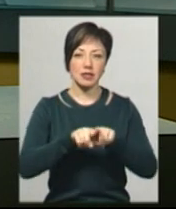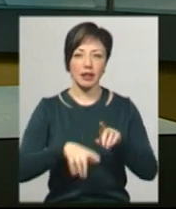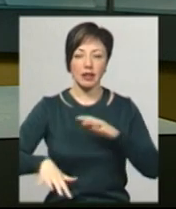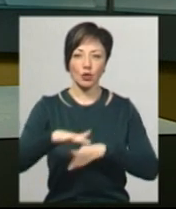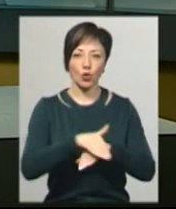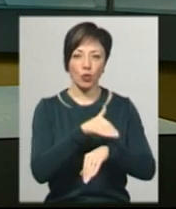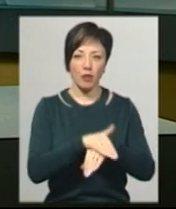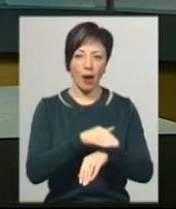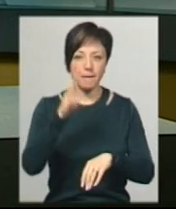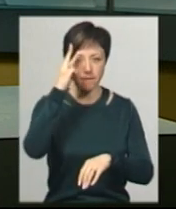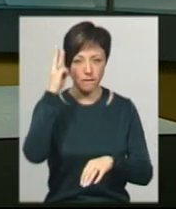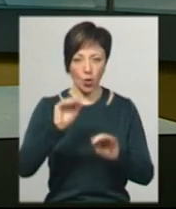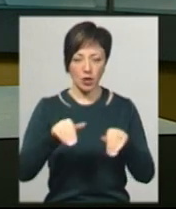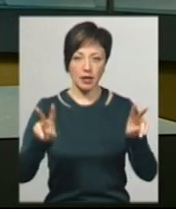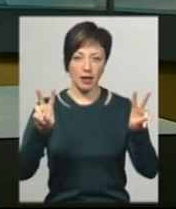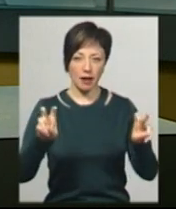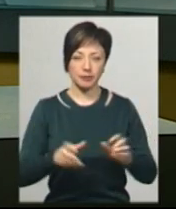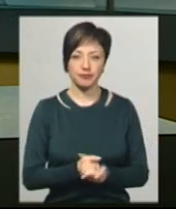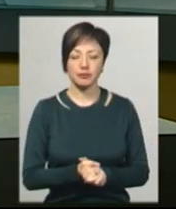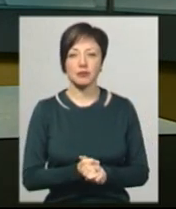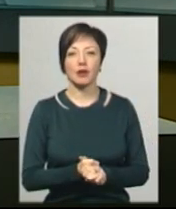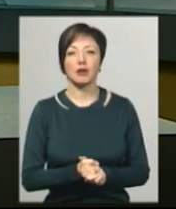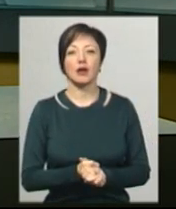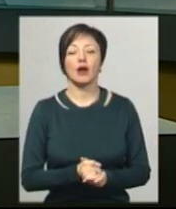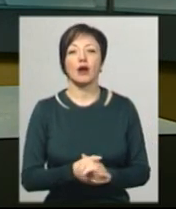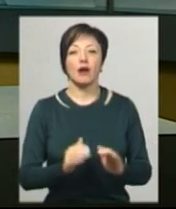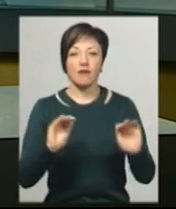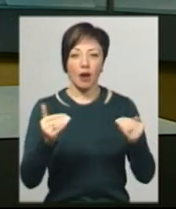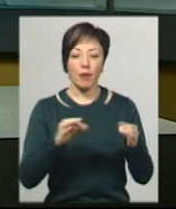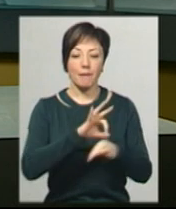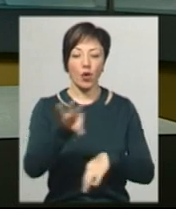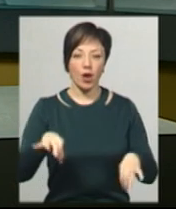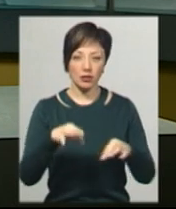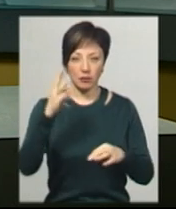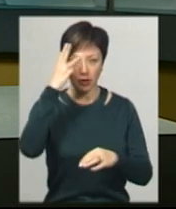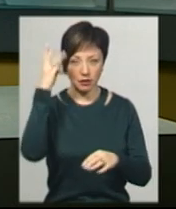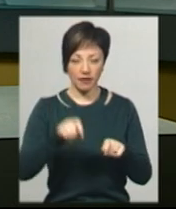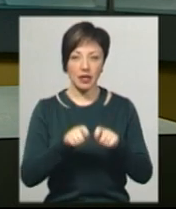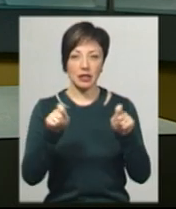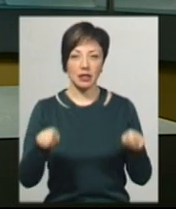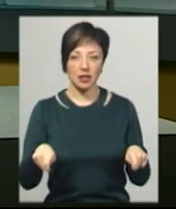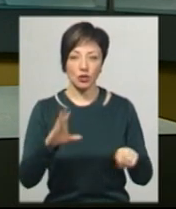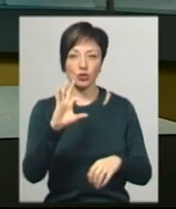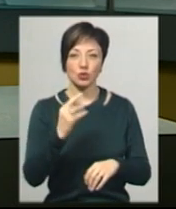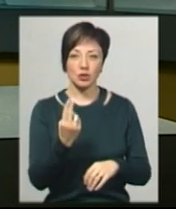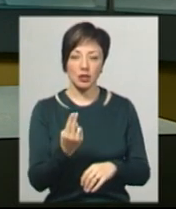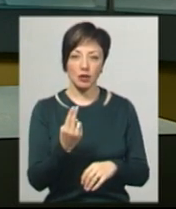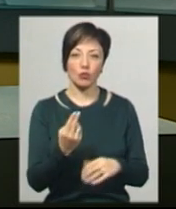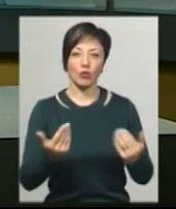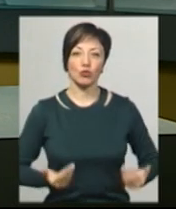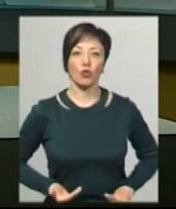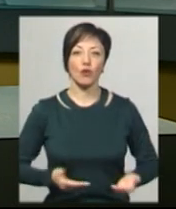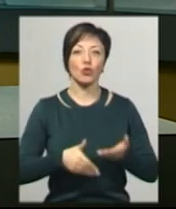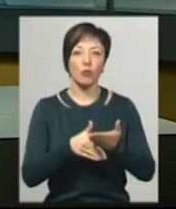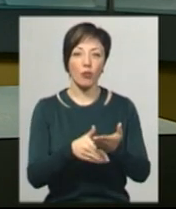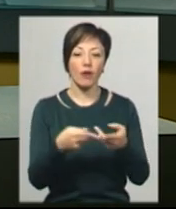«Територія добра поділя» у Хмельницькому Андрій Андрійчук. У рамках проєкту в обласному центрі відкрили соццентр соціально-побутової